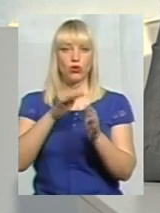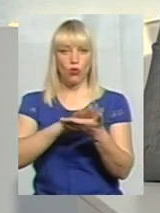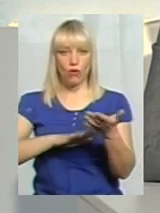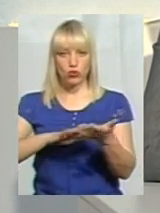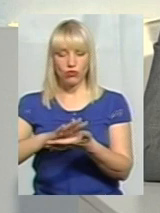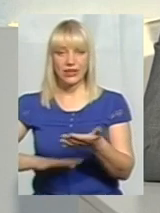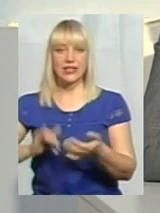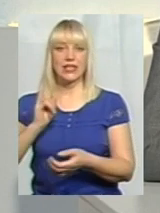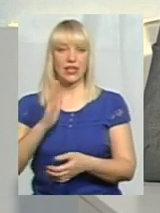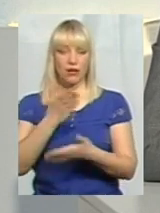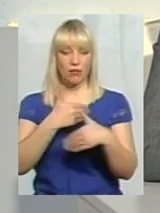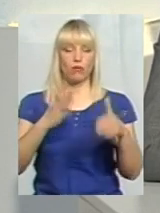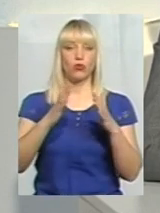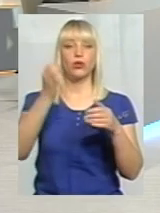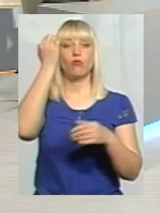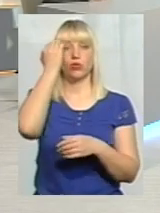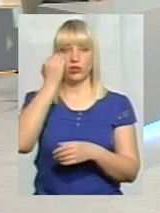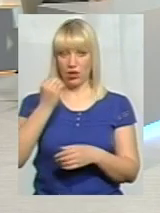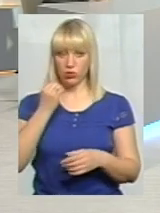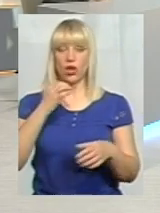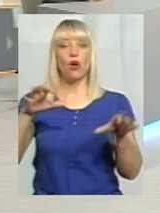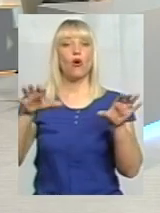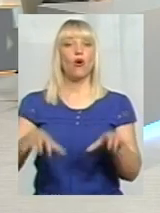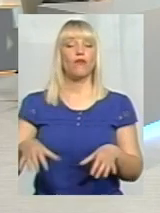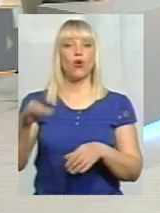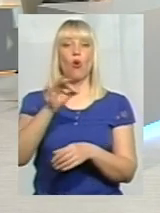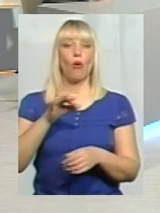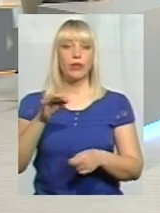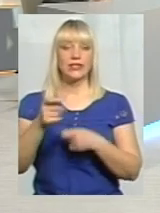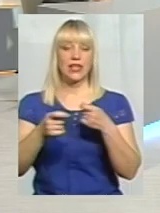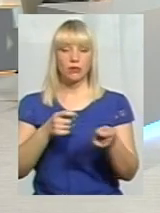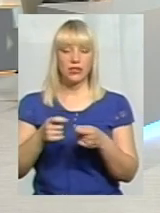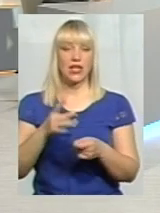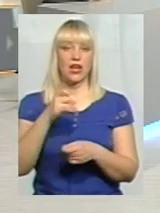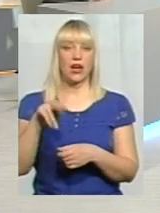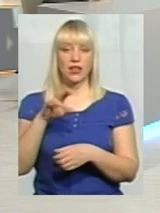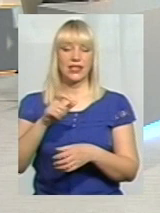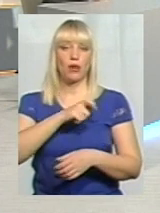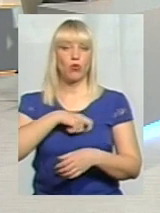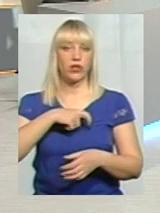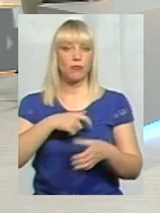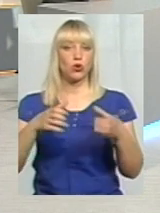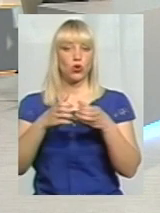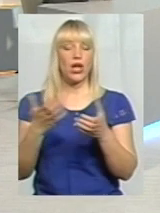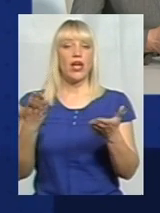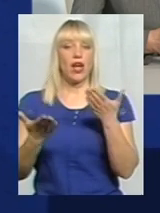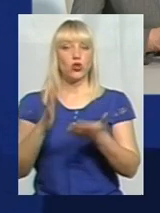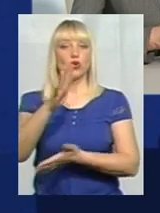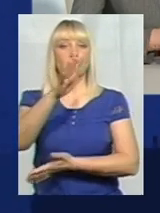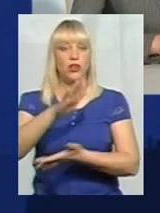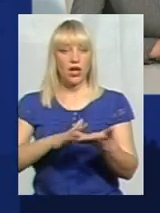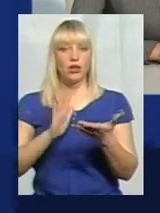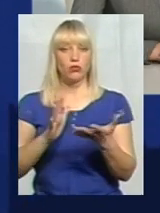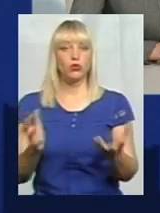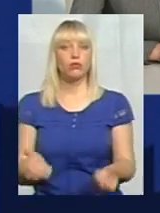будемо дуже дякувати голові обласної адміністрації, голові обласної ради і депутатському корпусу, якщо і надалі будуть